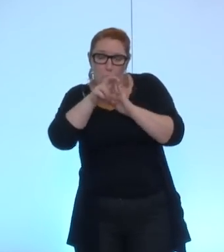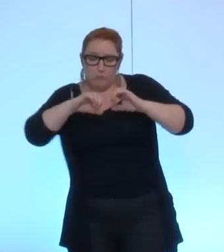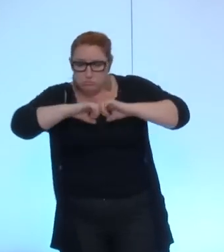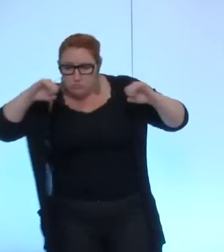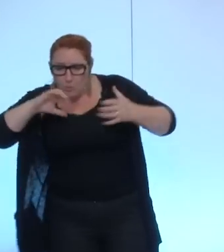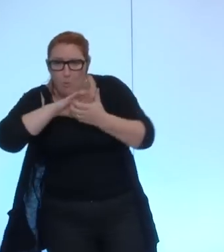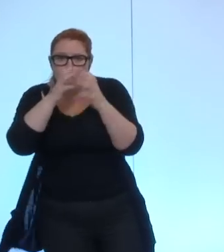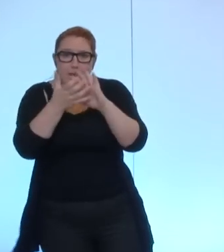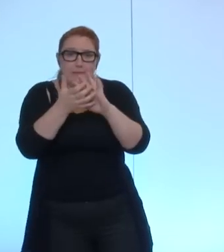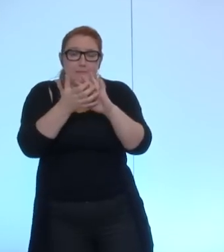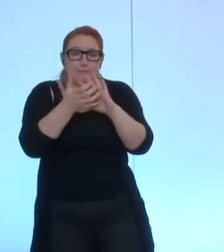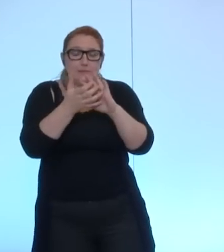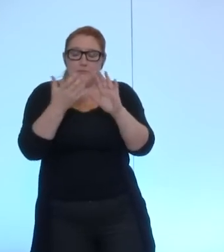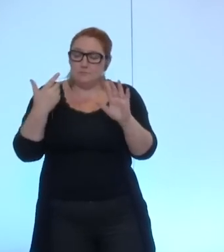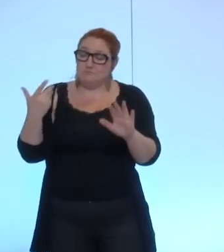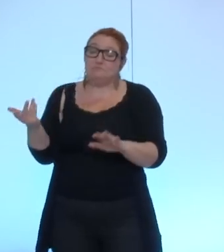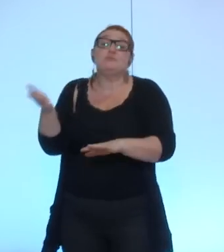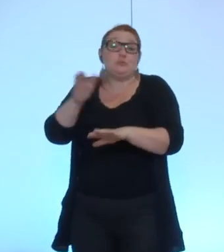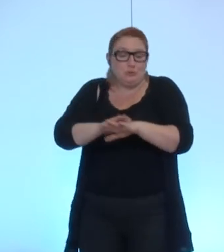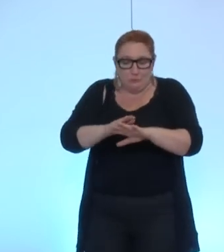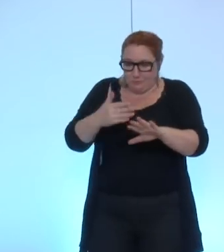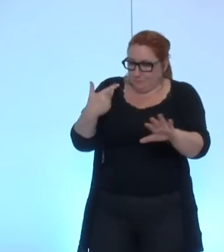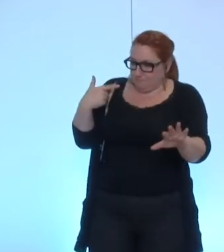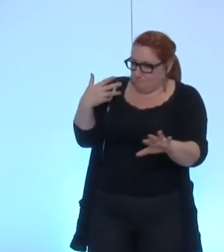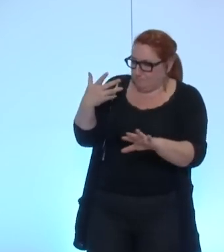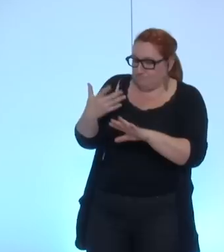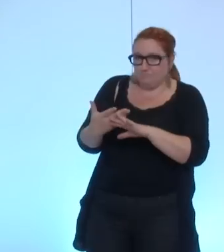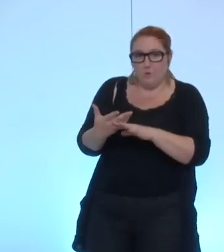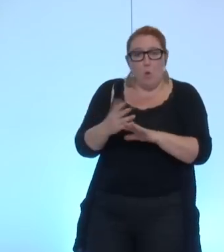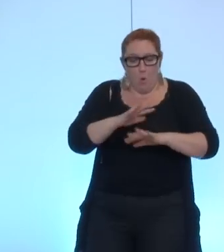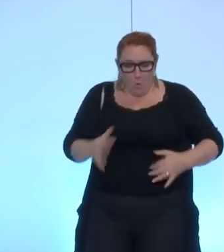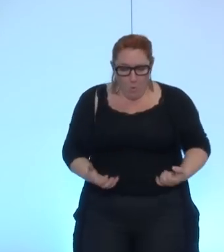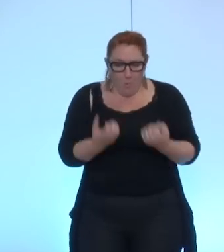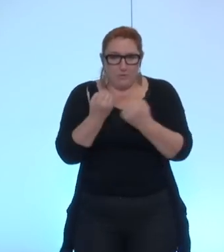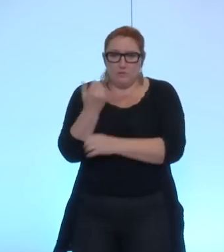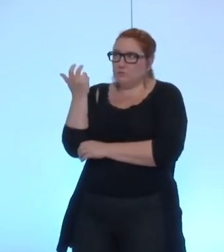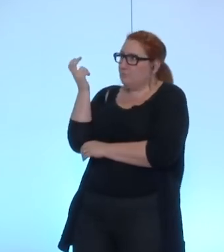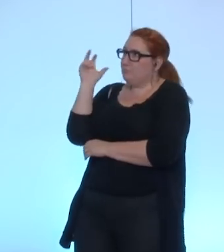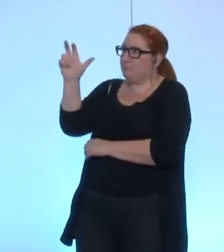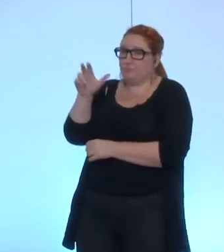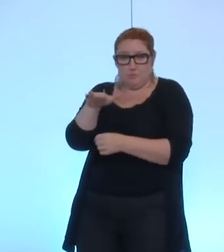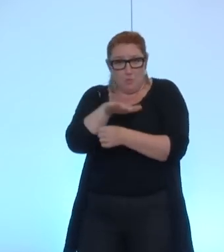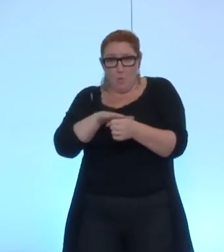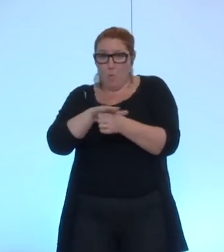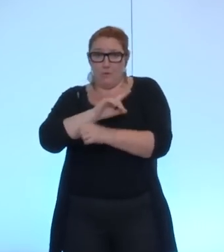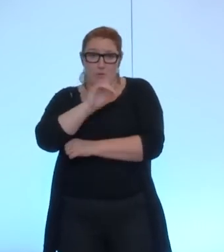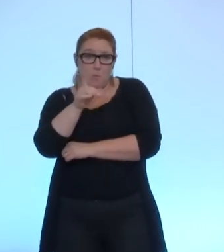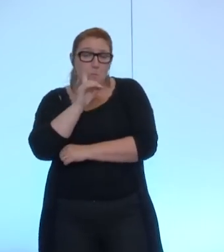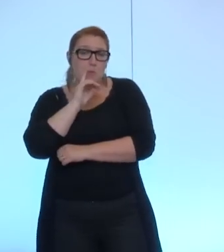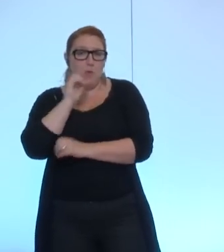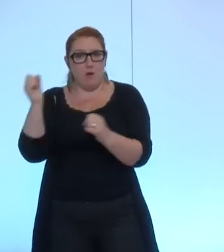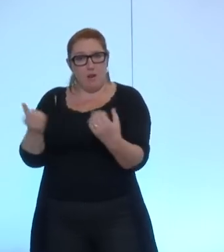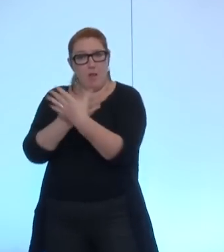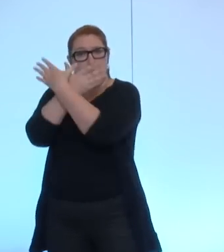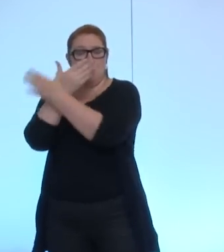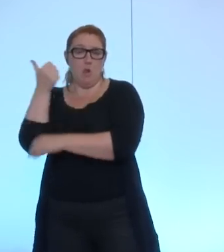pas eu ce transfert de compétences ou en tout cas pas complètement puisque à la fois la métropole a pris, s'est